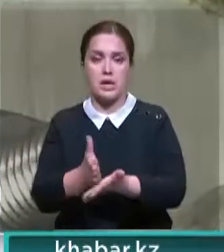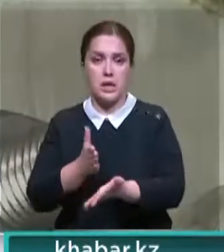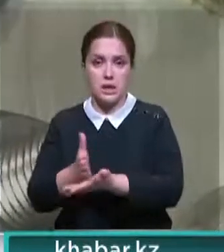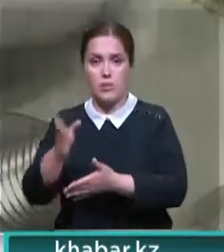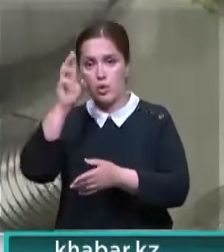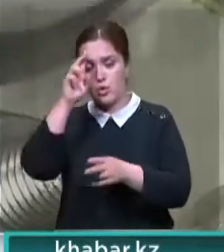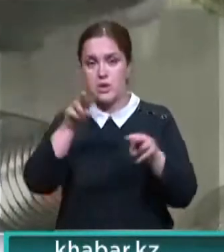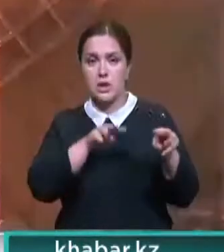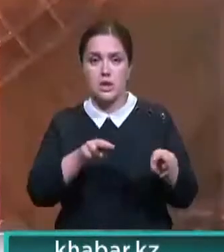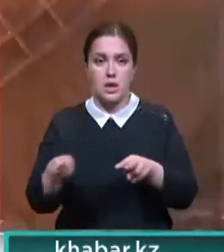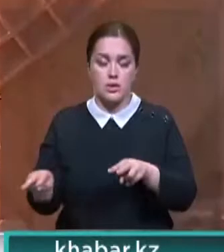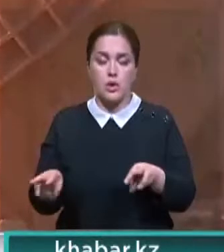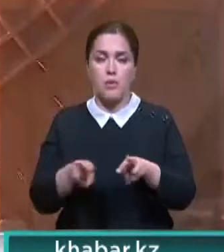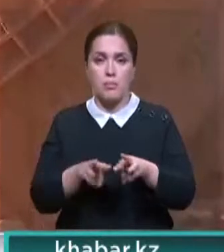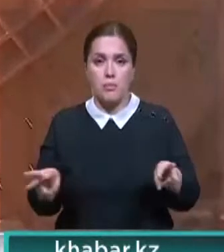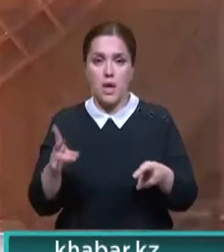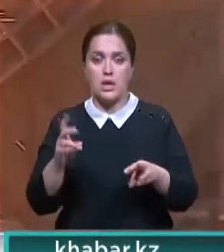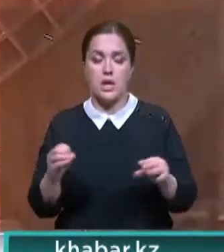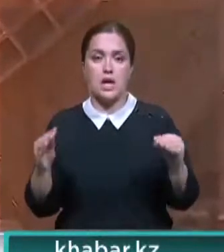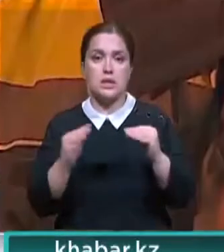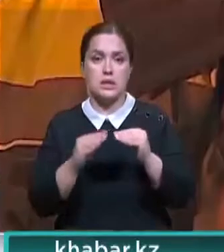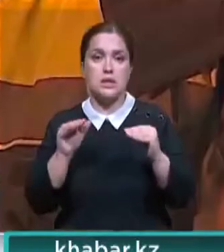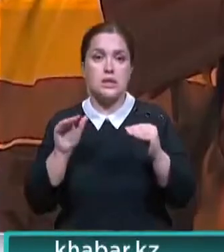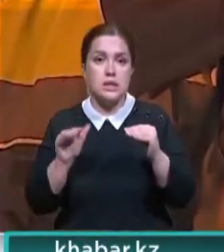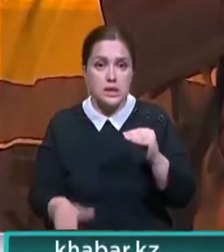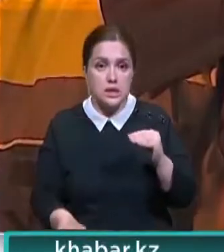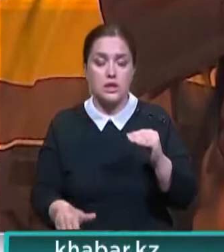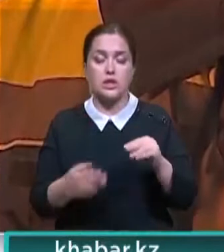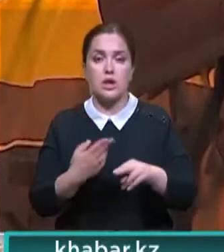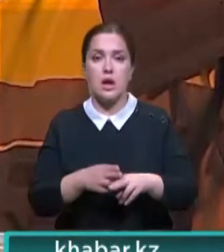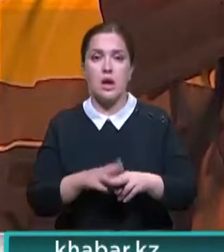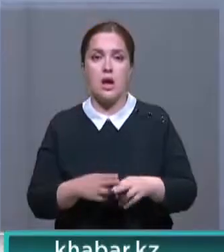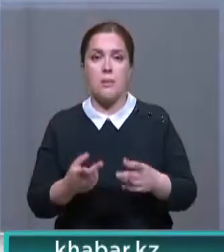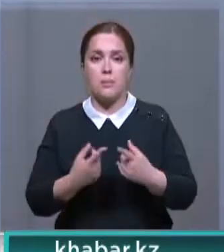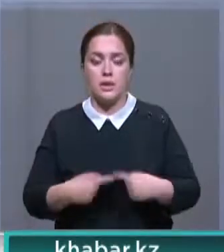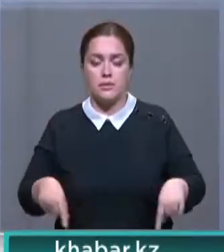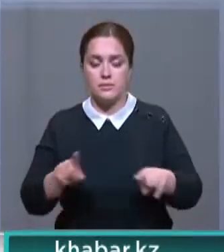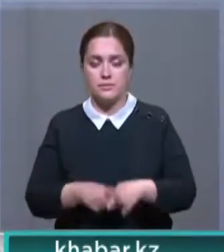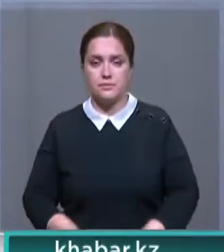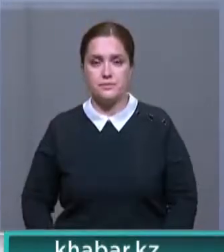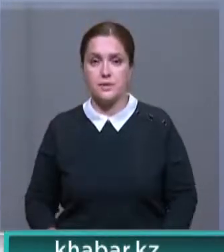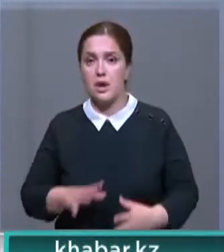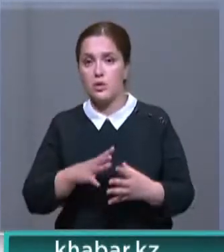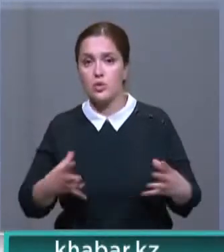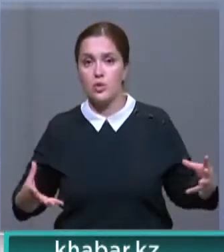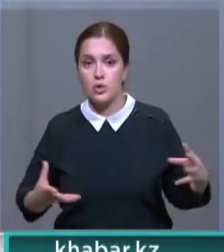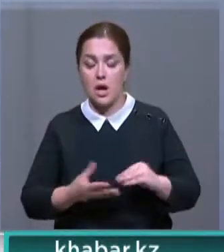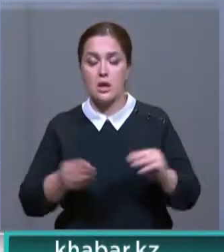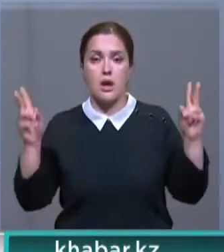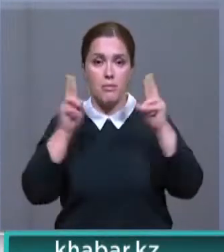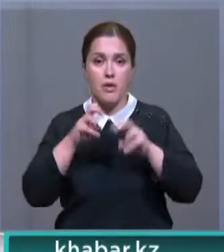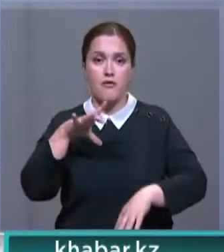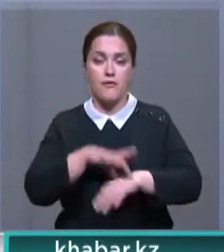Госнадзор министерства ведет почти на 10 тысячах промышленных предприятиях. По результатам проверок выявлено 12